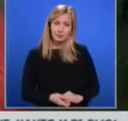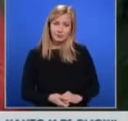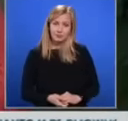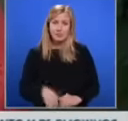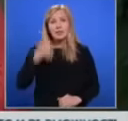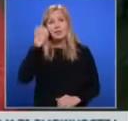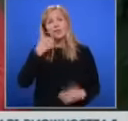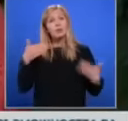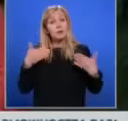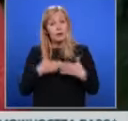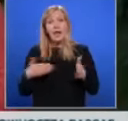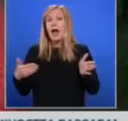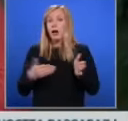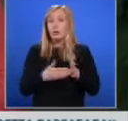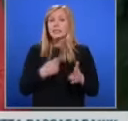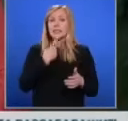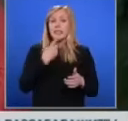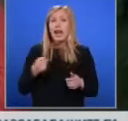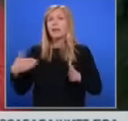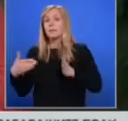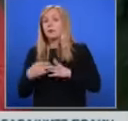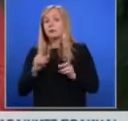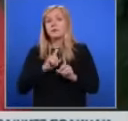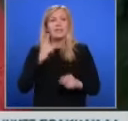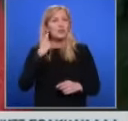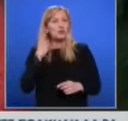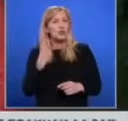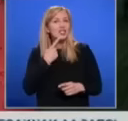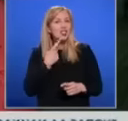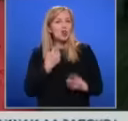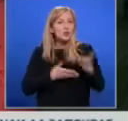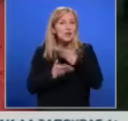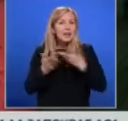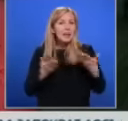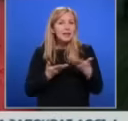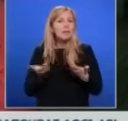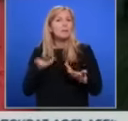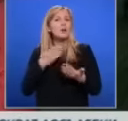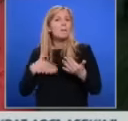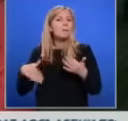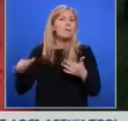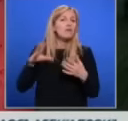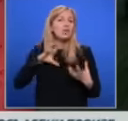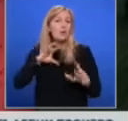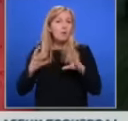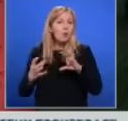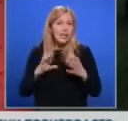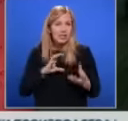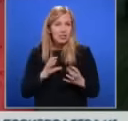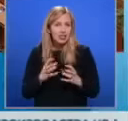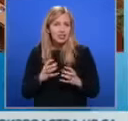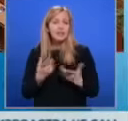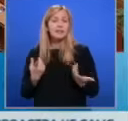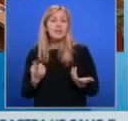Добър вечер. Аргументите за и против не се чуха, защото дебата беше повече политически, отколкото експертен. Всички